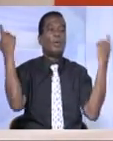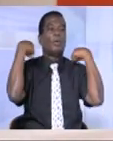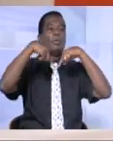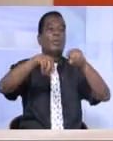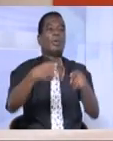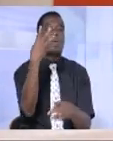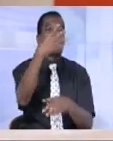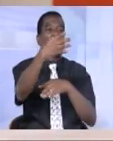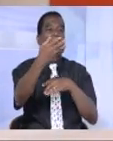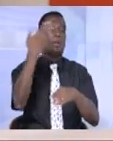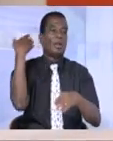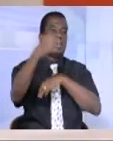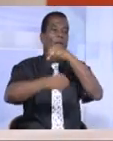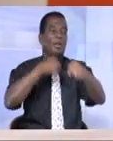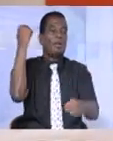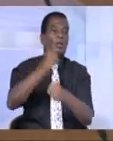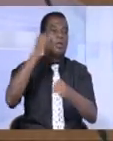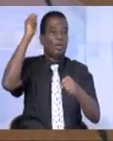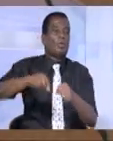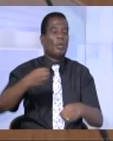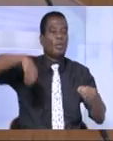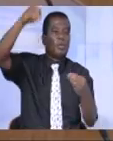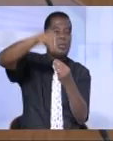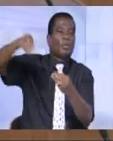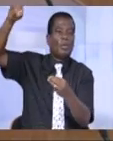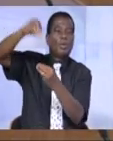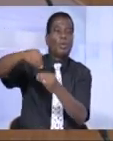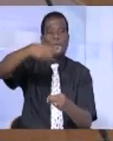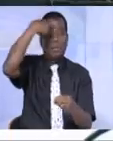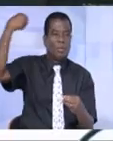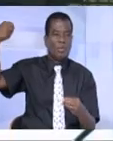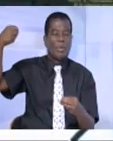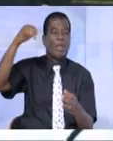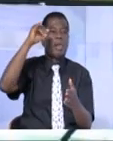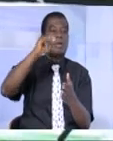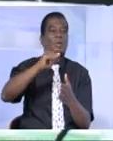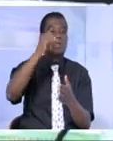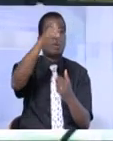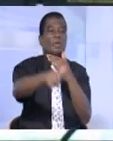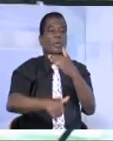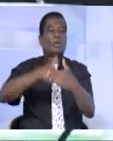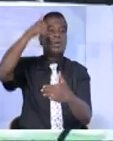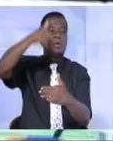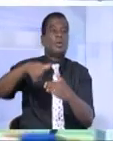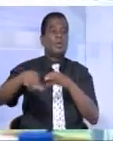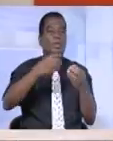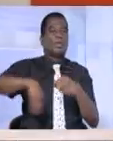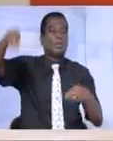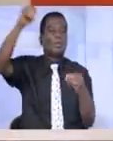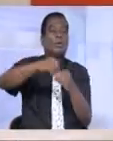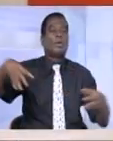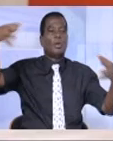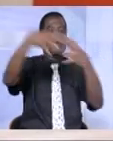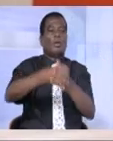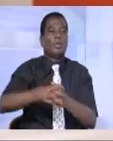des quatre dernières années doit se renforcer car cet événement ne fait que renforcer l